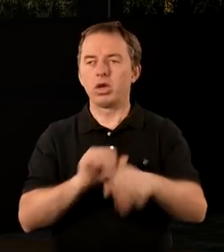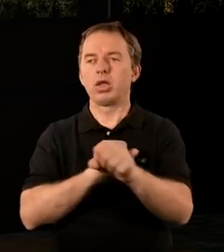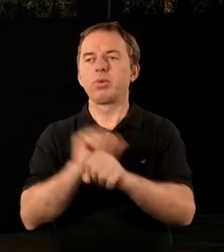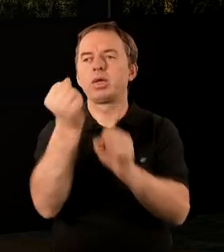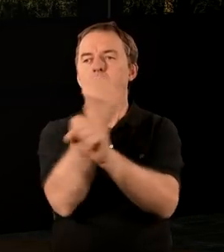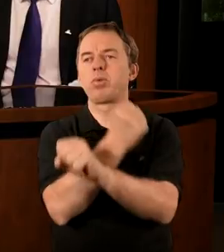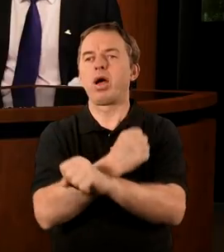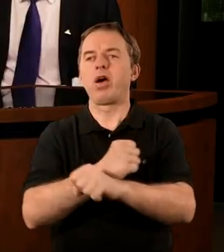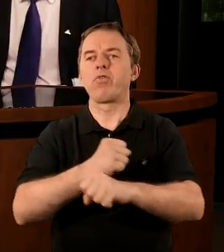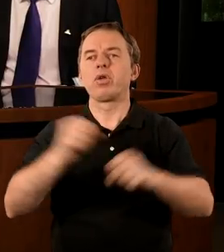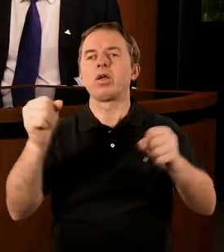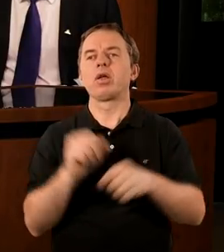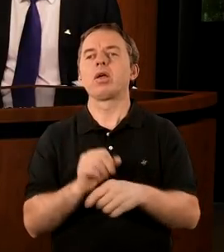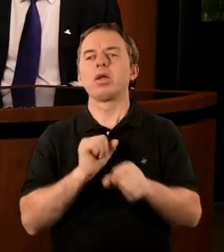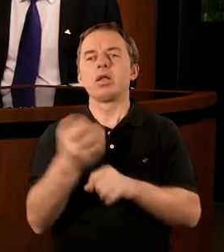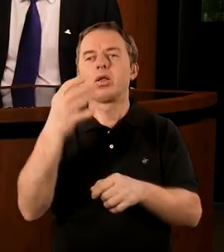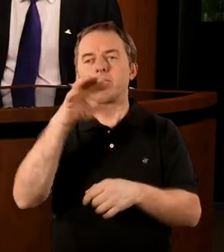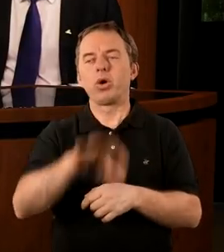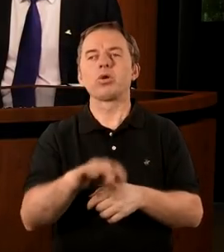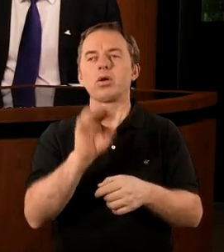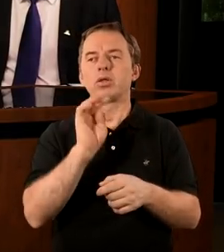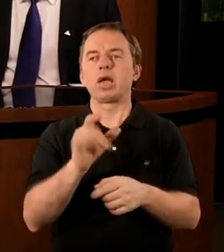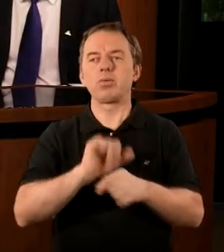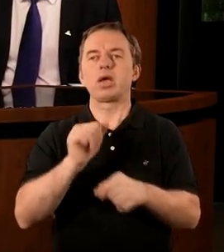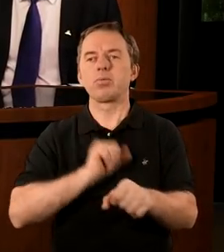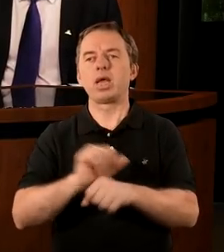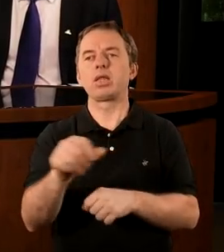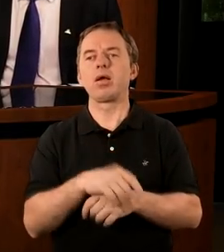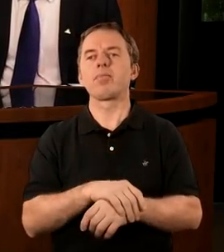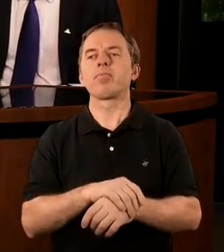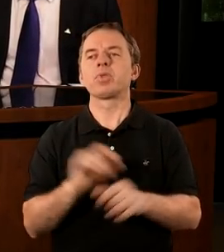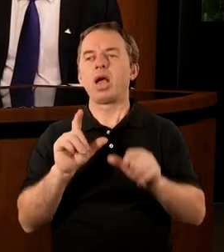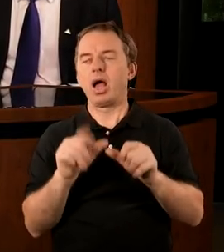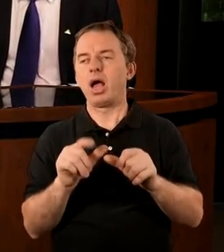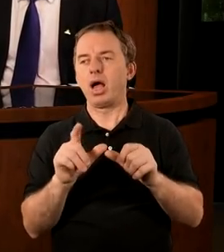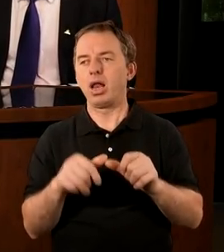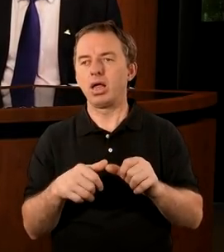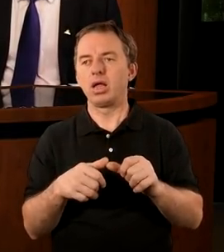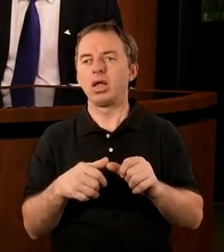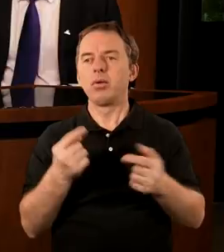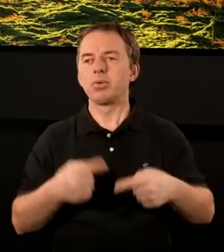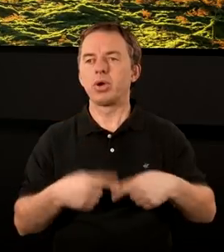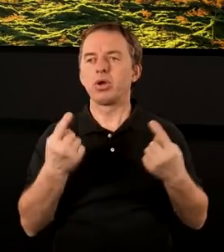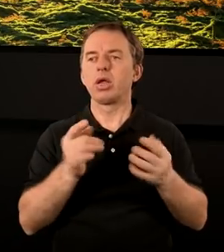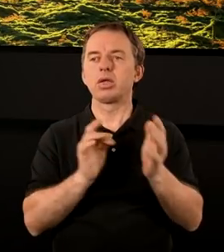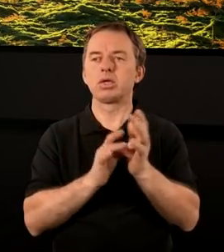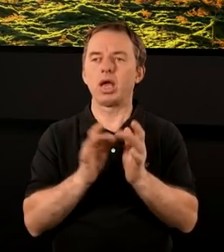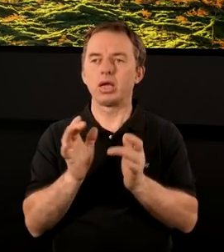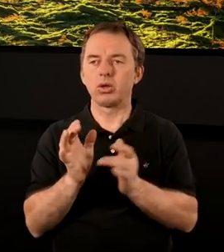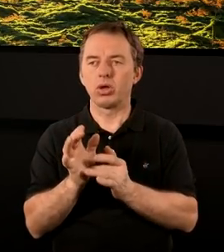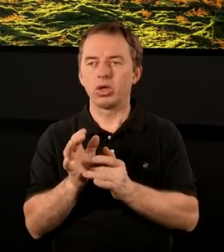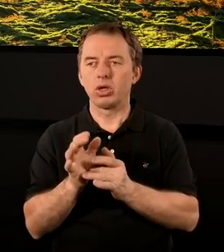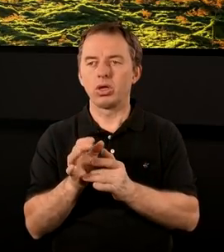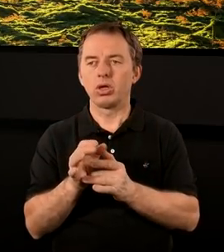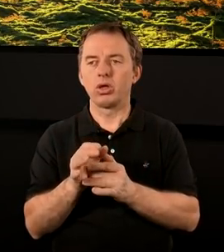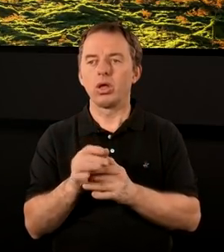być zbawieni. Tak, a więc jestem w zborze w takim, jakim jestem. Ale mam przekonanie, że Jezus,